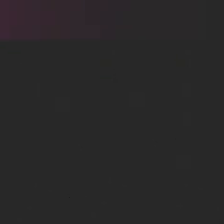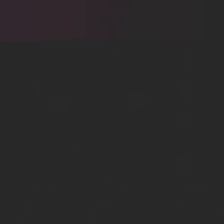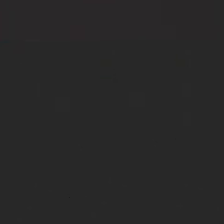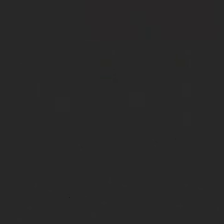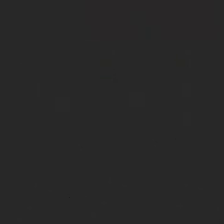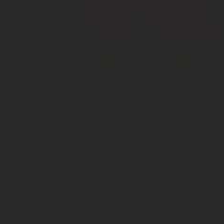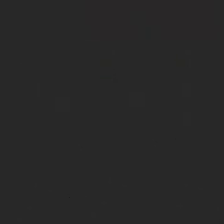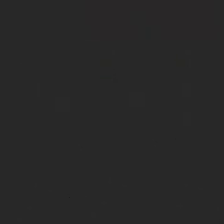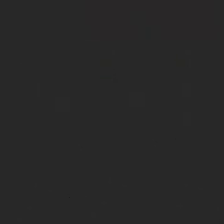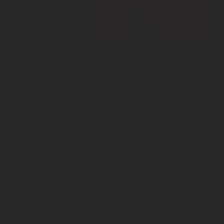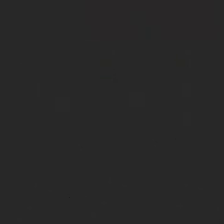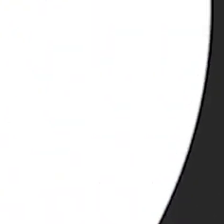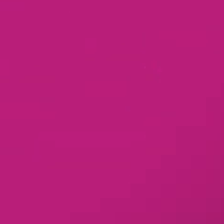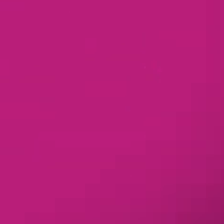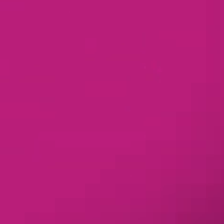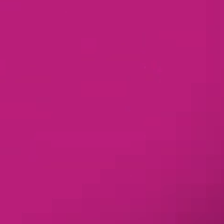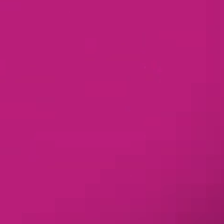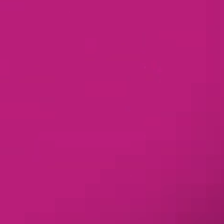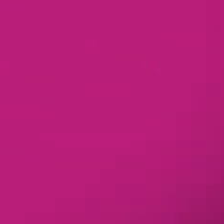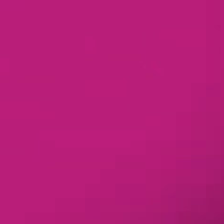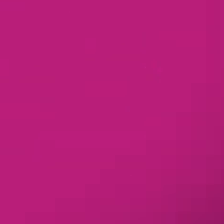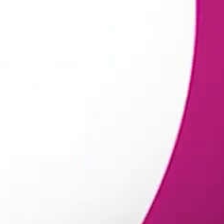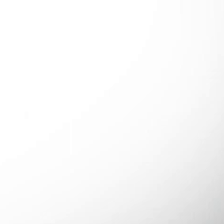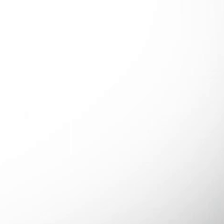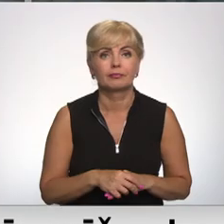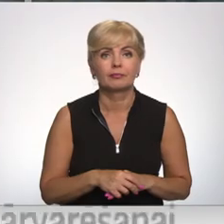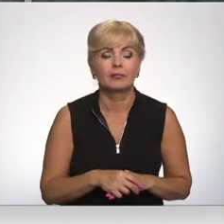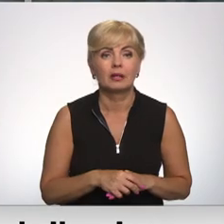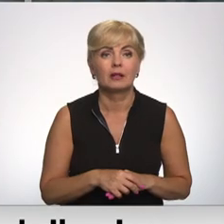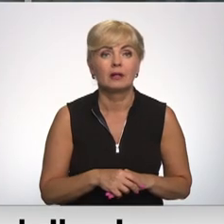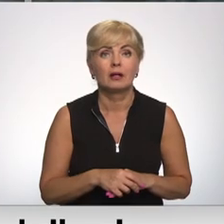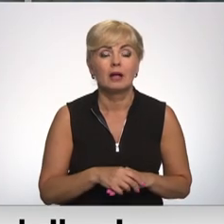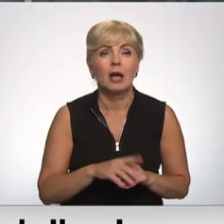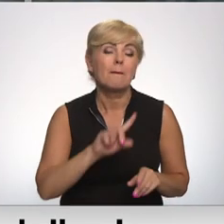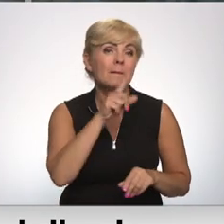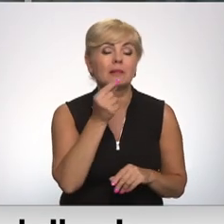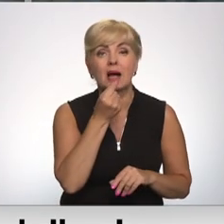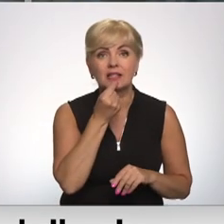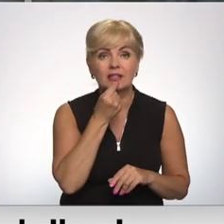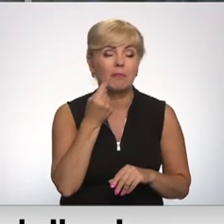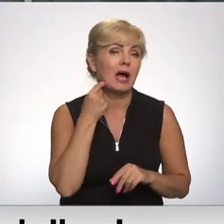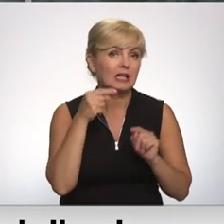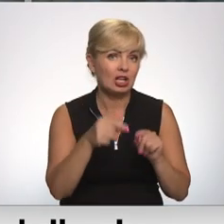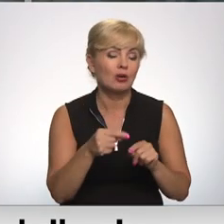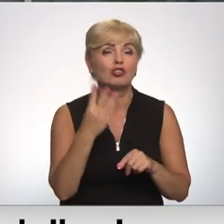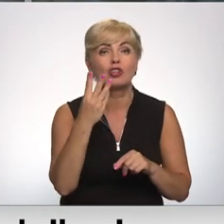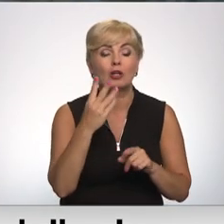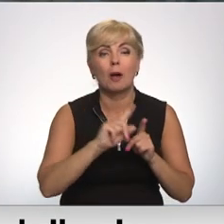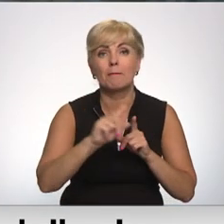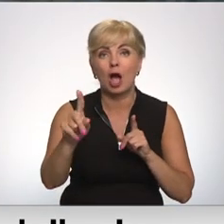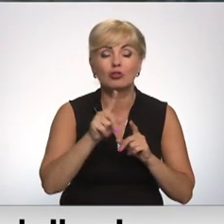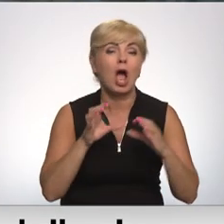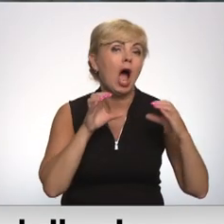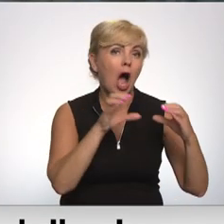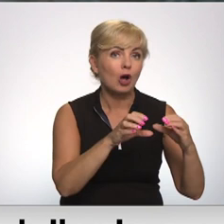Re, visi ēters ir te! Bet no 1. septembra Rīgā četros maršrotos